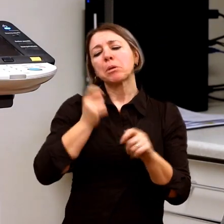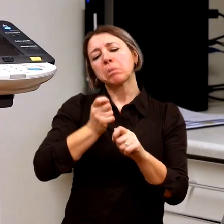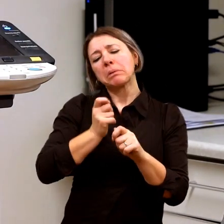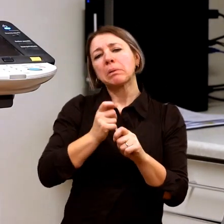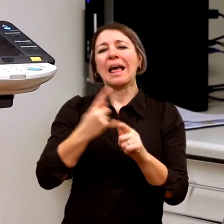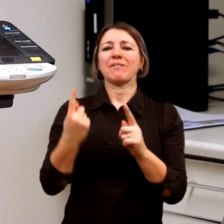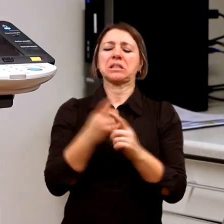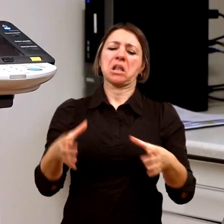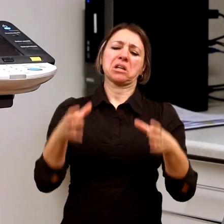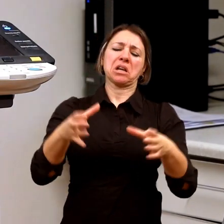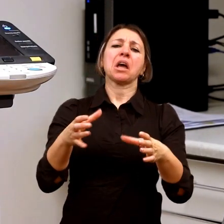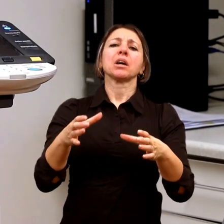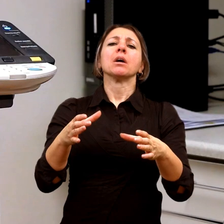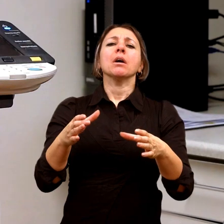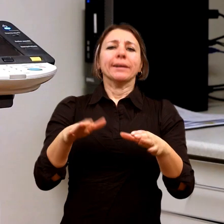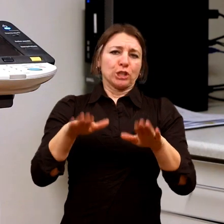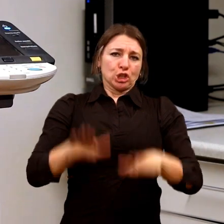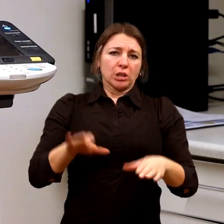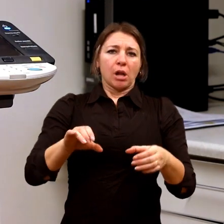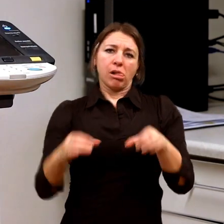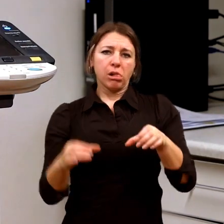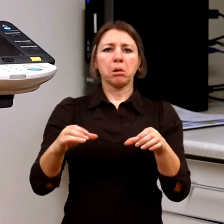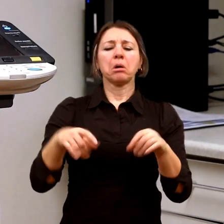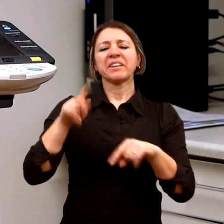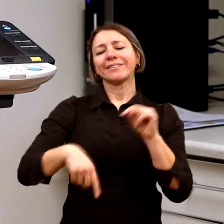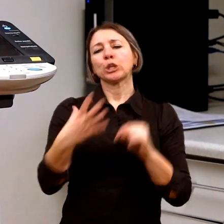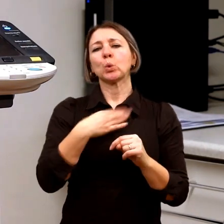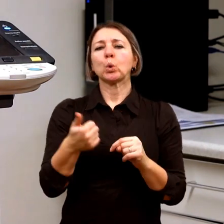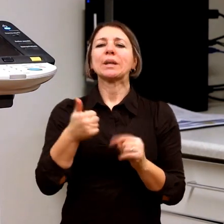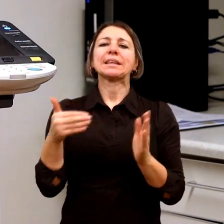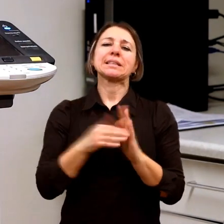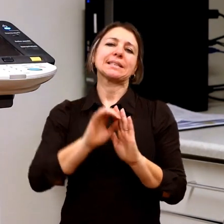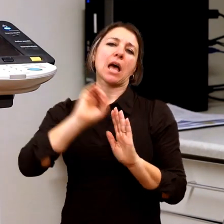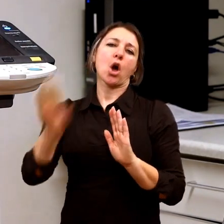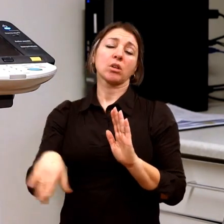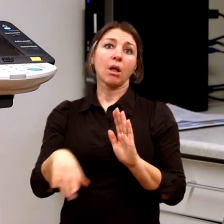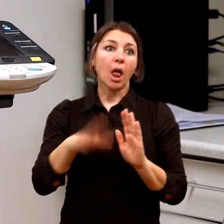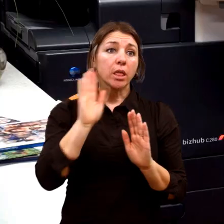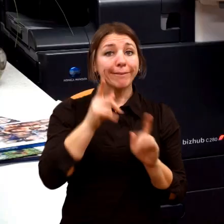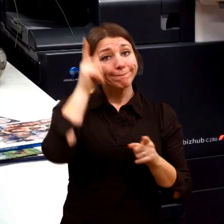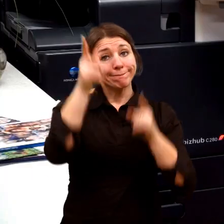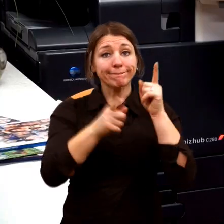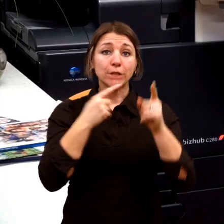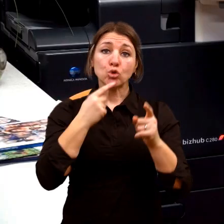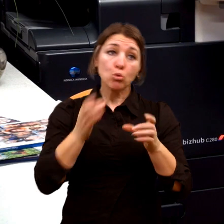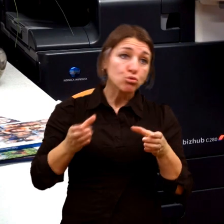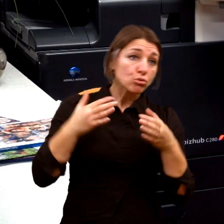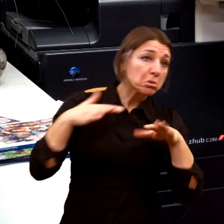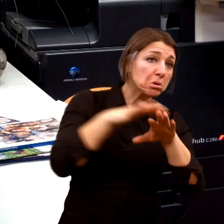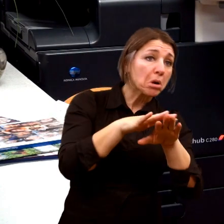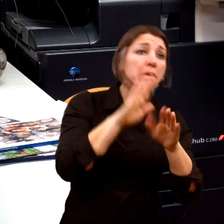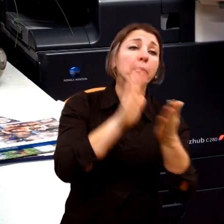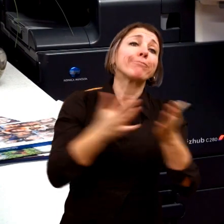no tak já nevím, kolik stála, řekněme tisíc korun, no tak je to finanční ztráta, ale o dětech takhle nesmíme uvažovat. To už těch